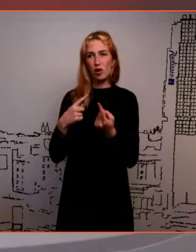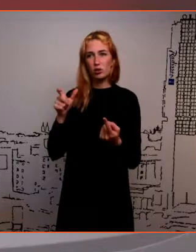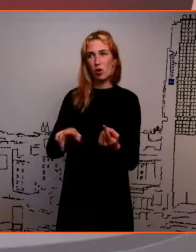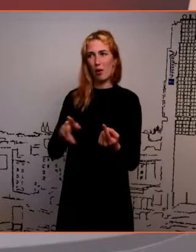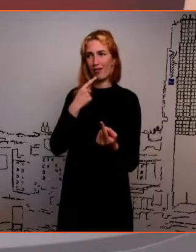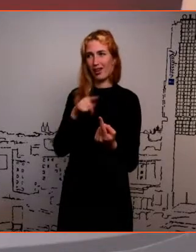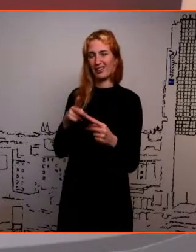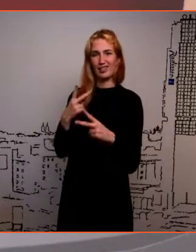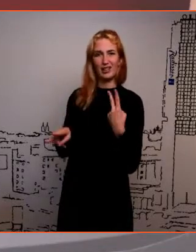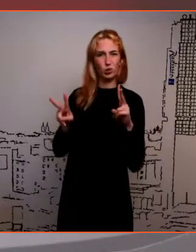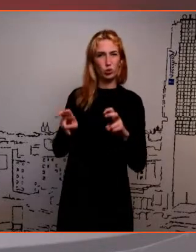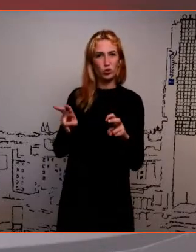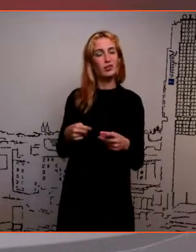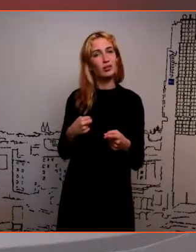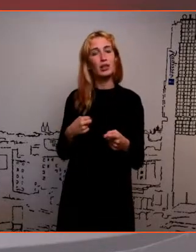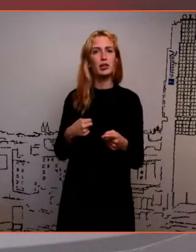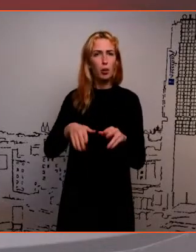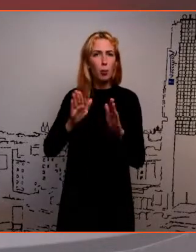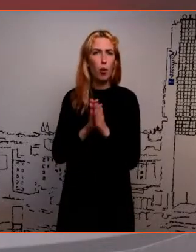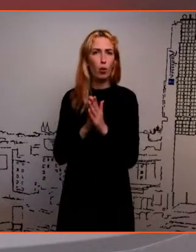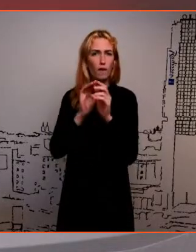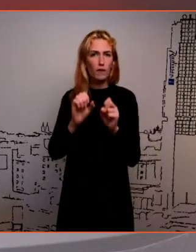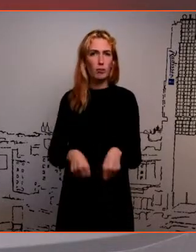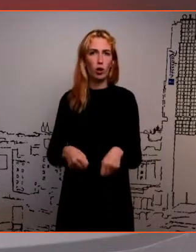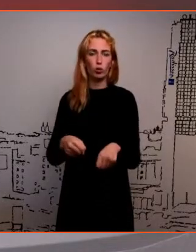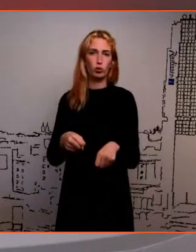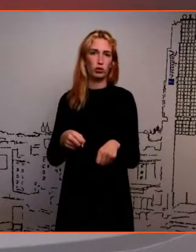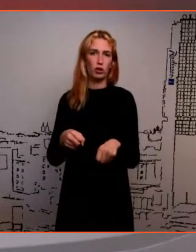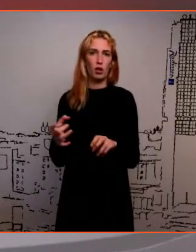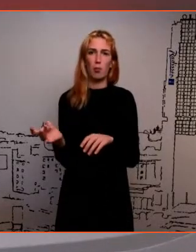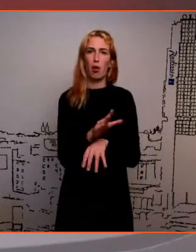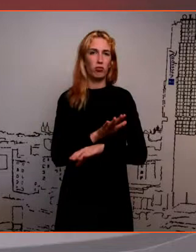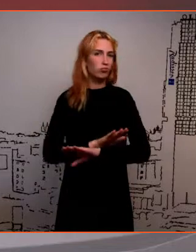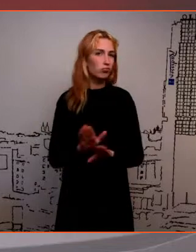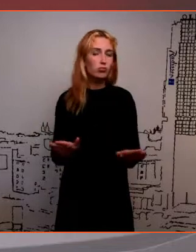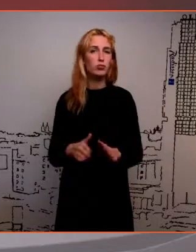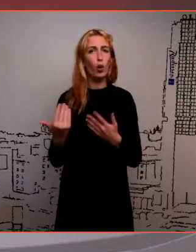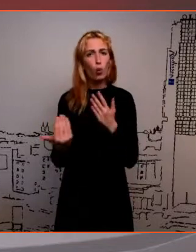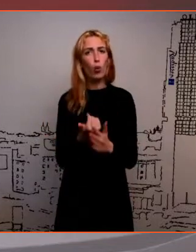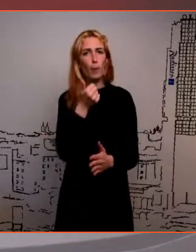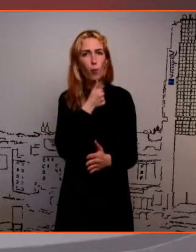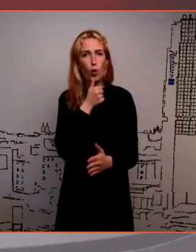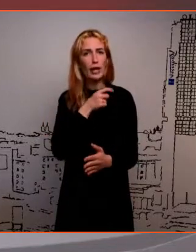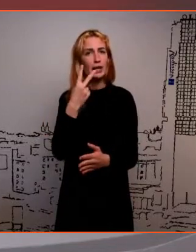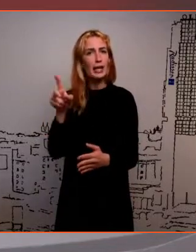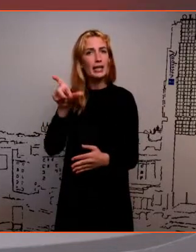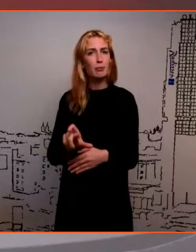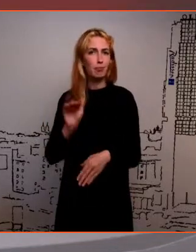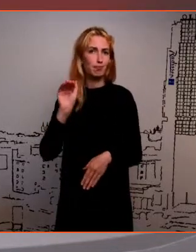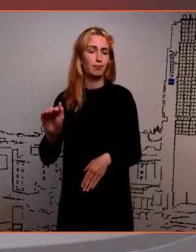siis palun ärge visake seda võimalust nagu kuskile ära minge uuesti karjäärine õustamisele.